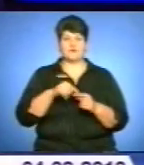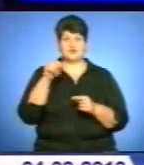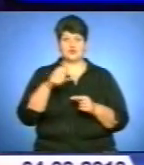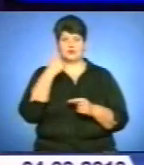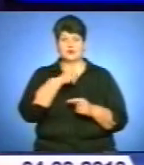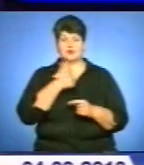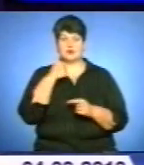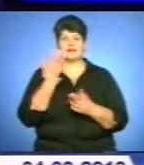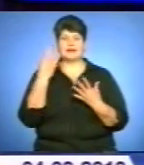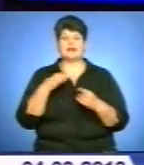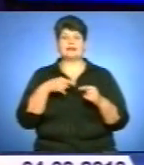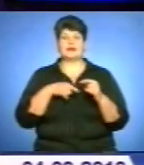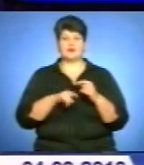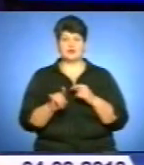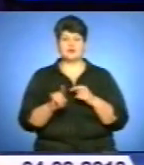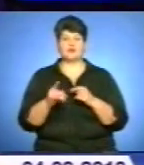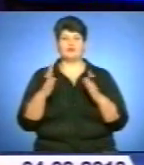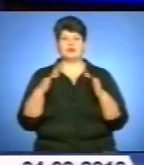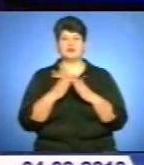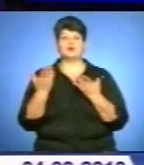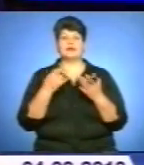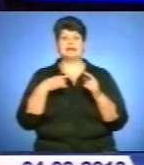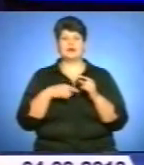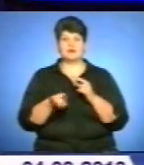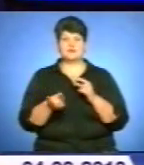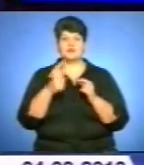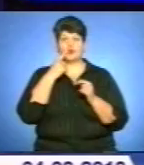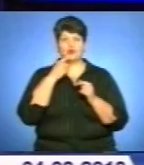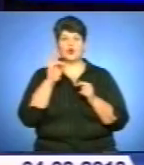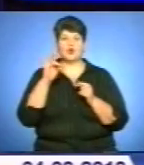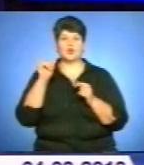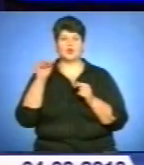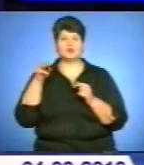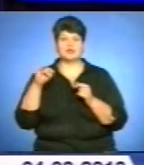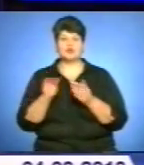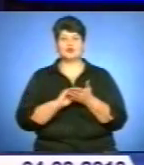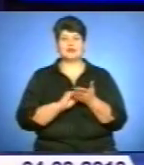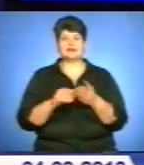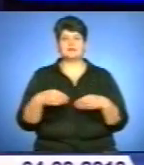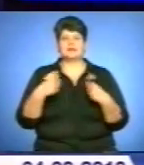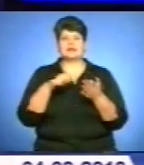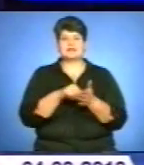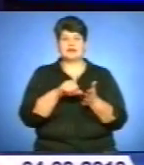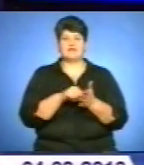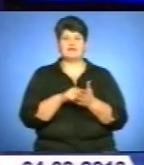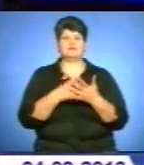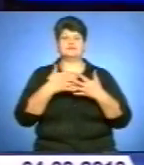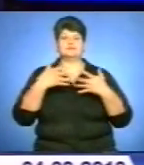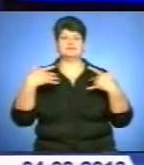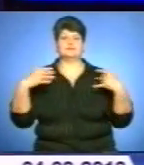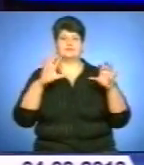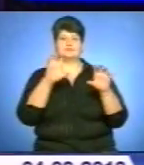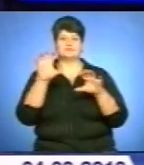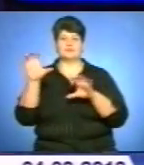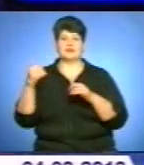народження у будинку, де народився автор «Червоної рути», журналіст Роман Островський представив вернісаж світлин. Він зараз з нами